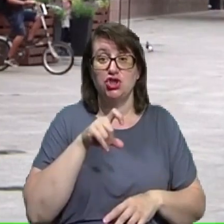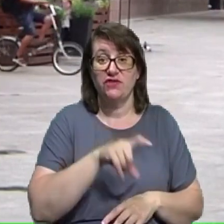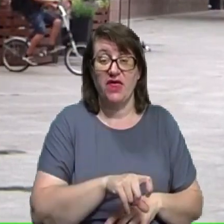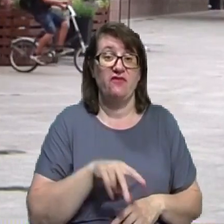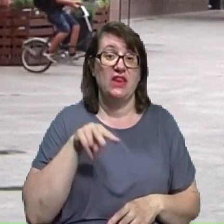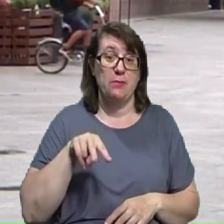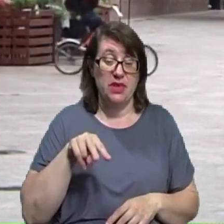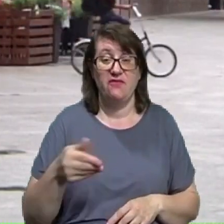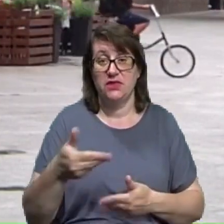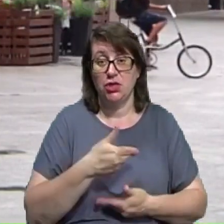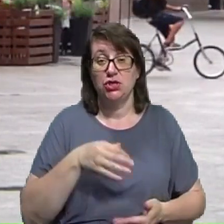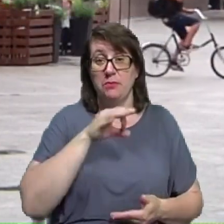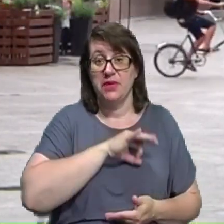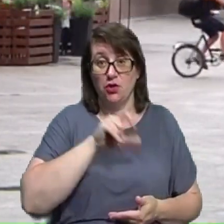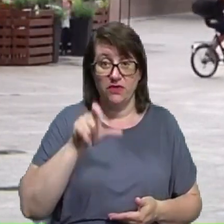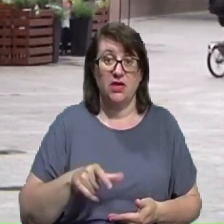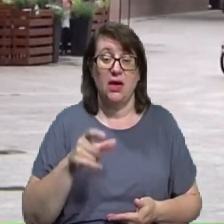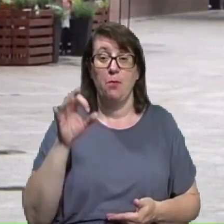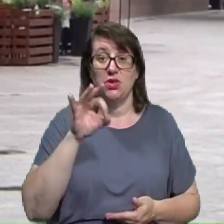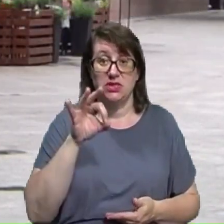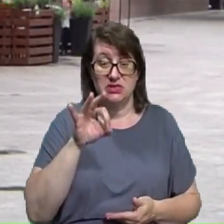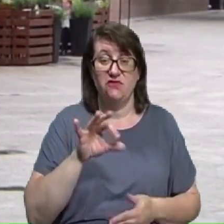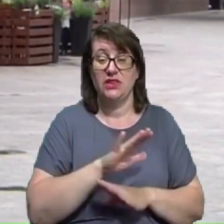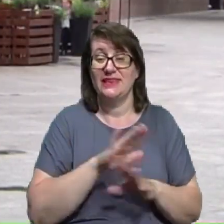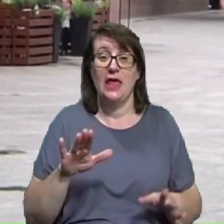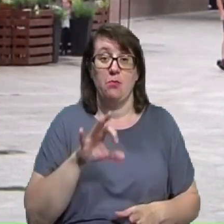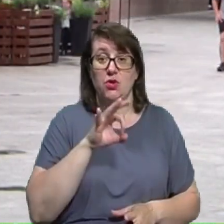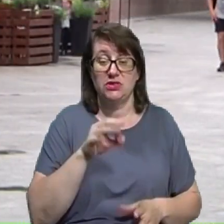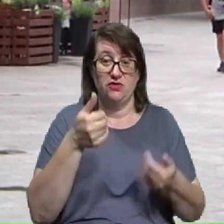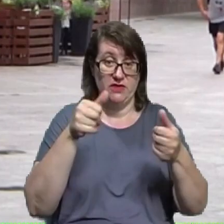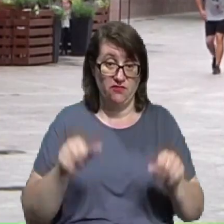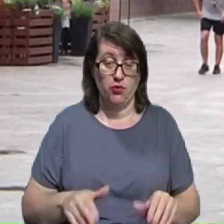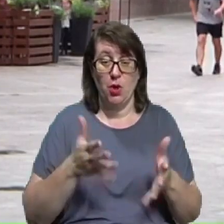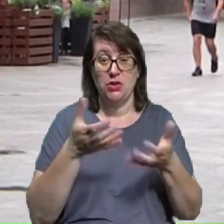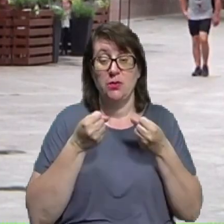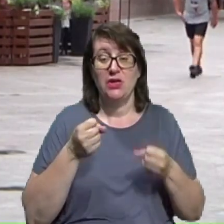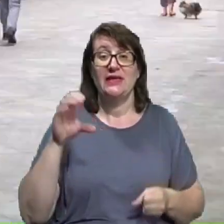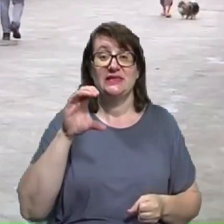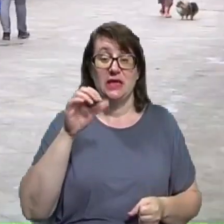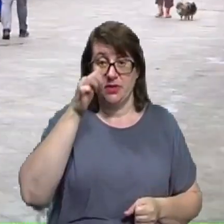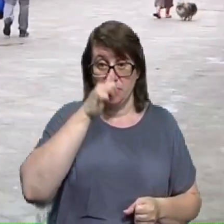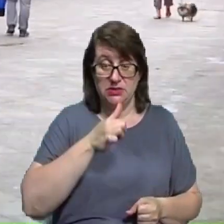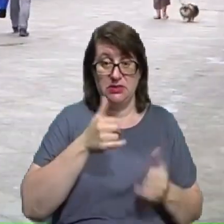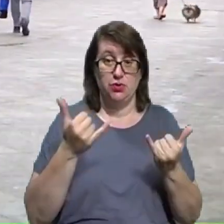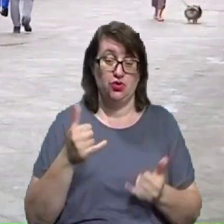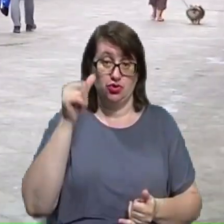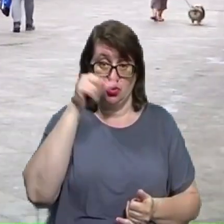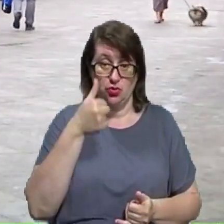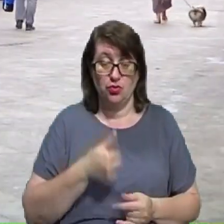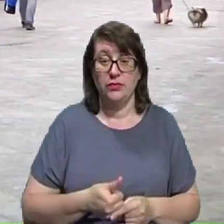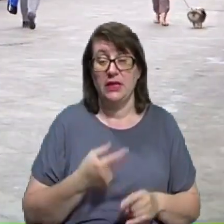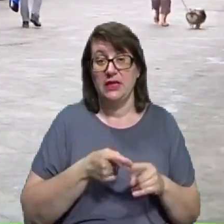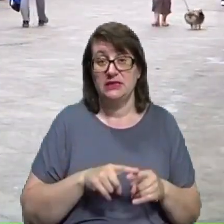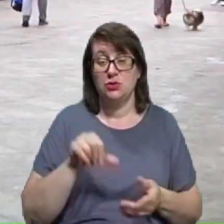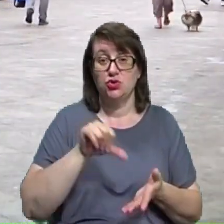пільговики і в монетизованій, і в немонетизованій формі отримують в серпні поточного року. Це учасники бойових дій,